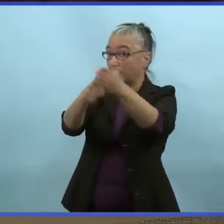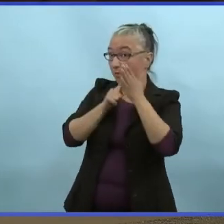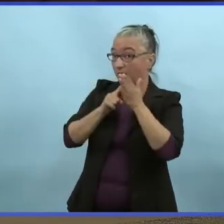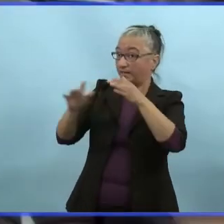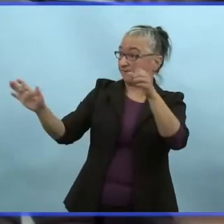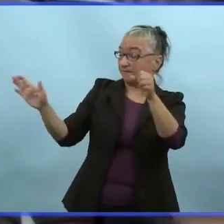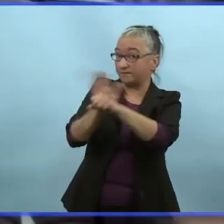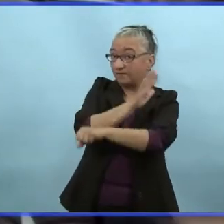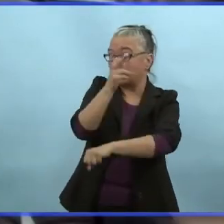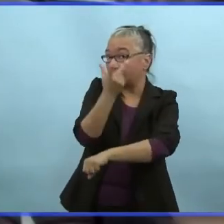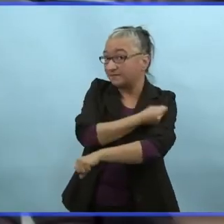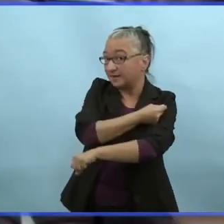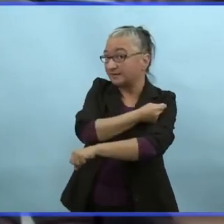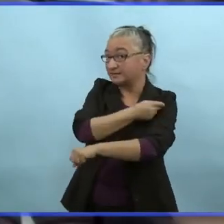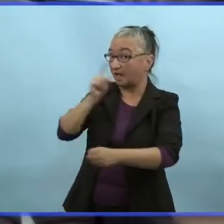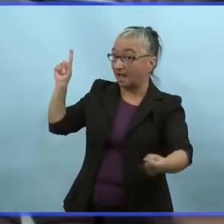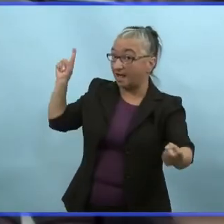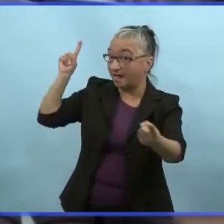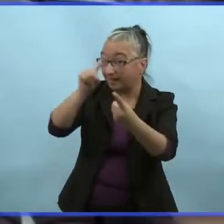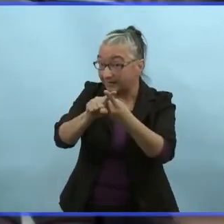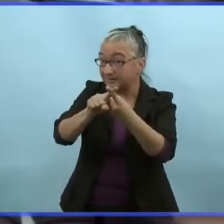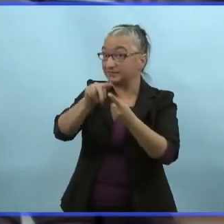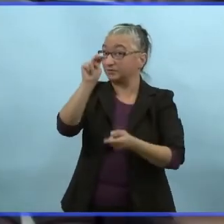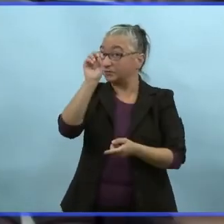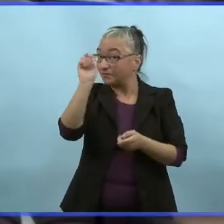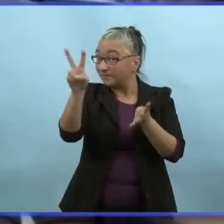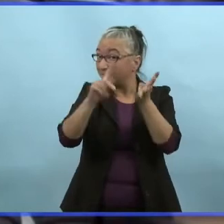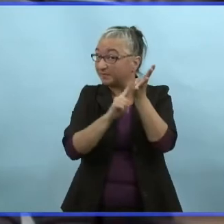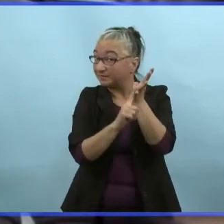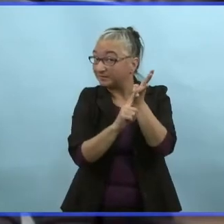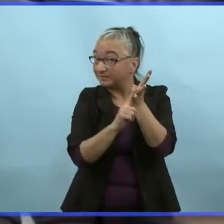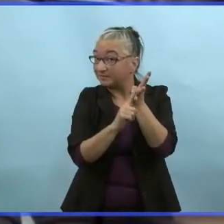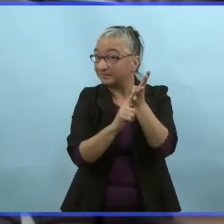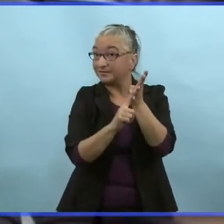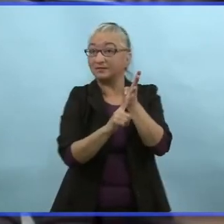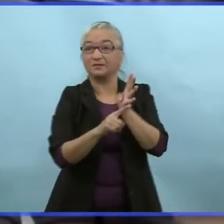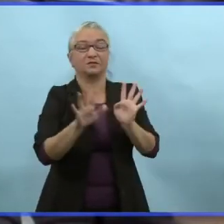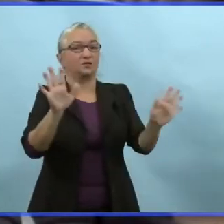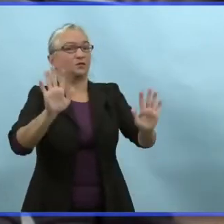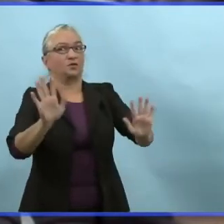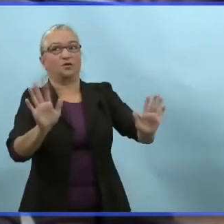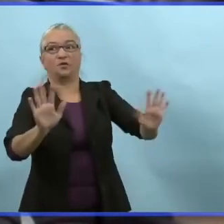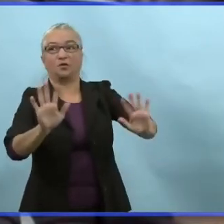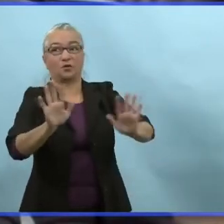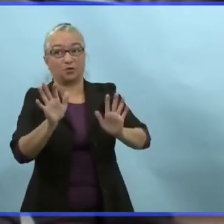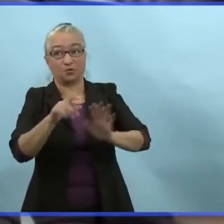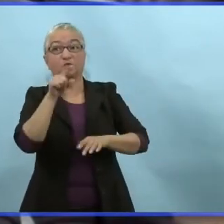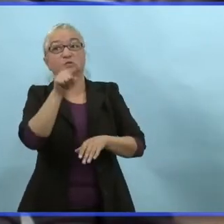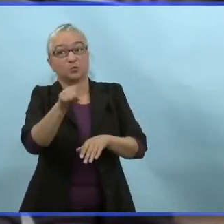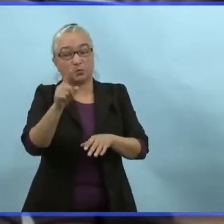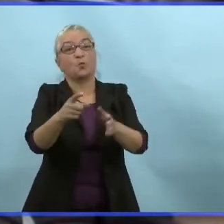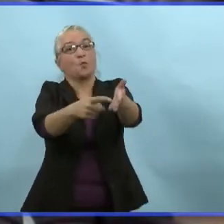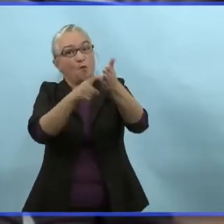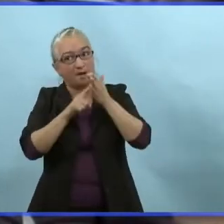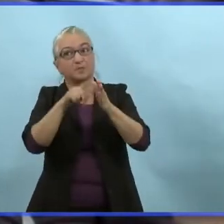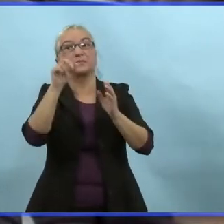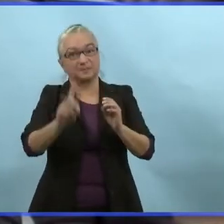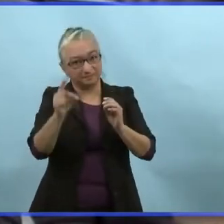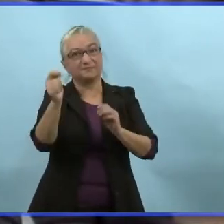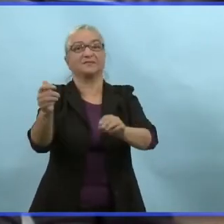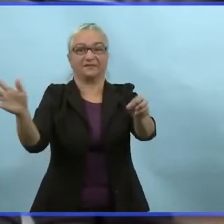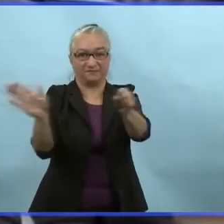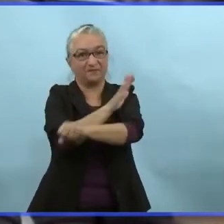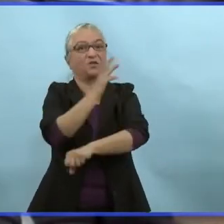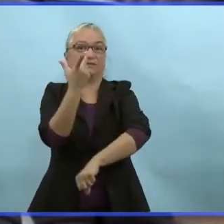Donc, vous ne serez pas requis d'être vacciné d'ici la fin novembre. Non, vous êtes requis de vous